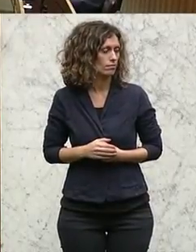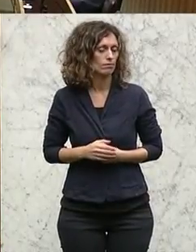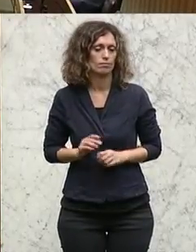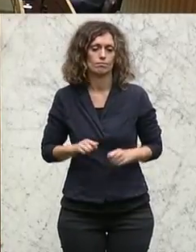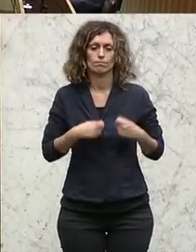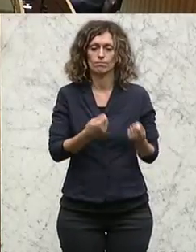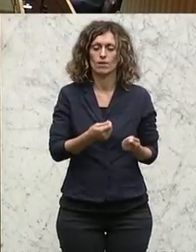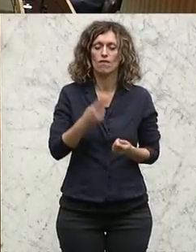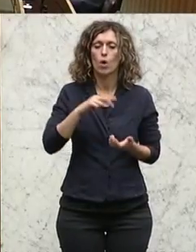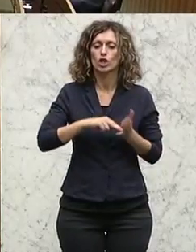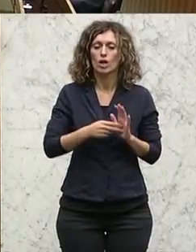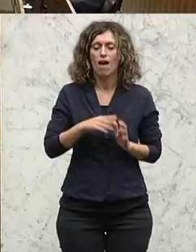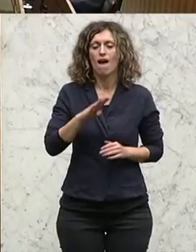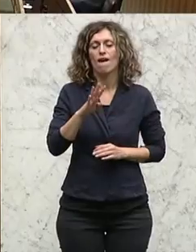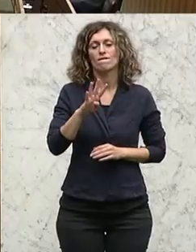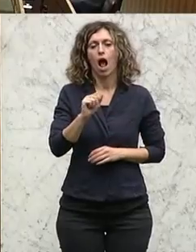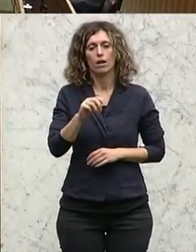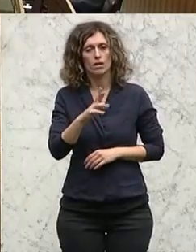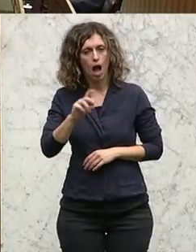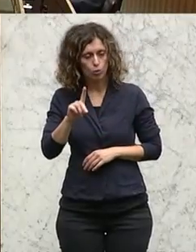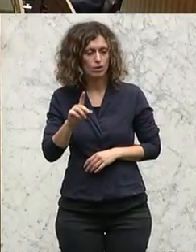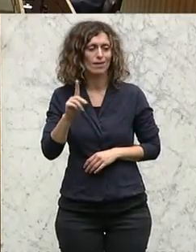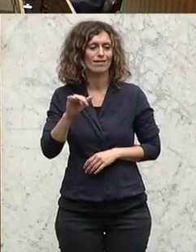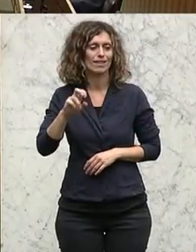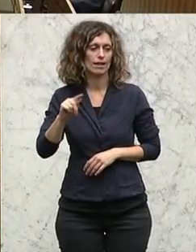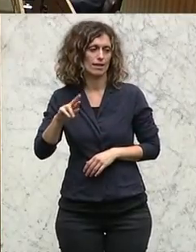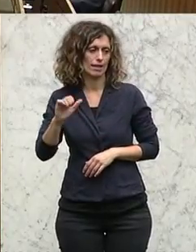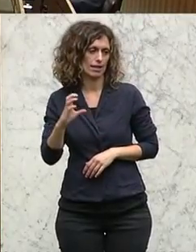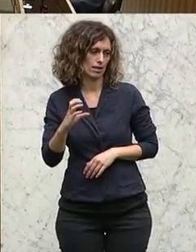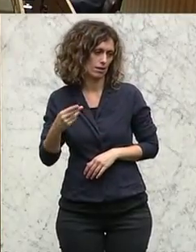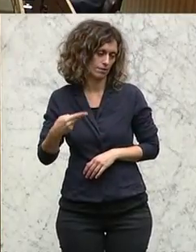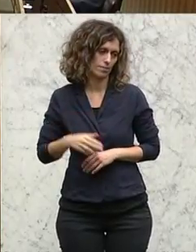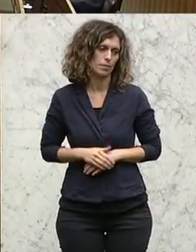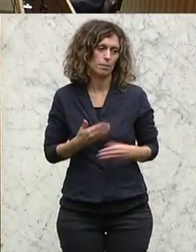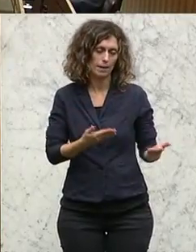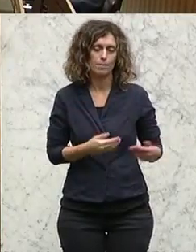Stichwort CETA, bekannt betont Peter Haubner, Wirtschaftssprecher der ÖVP. Ja. Ja. Jansgeida. Jansgeida.